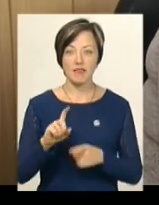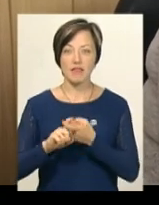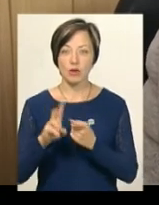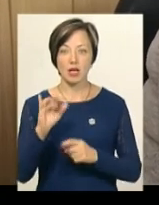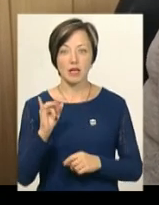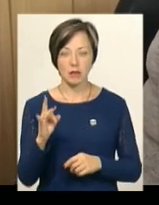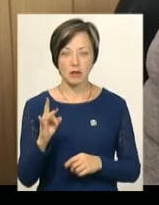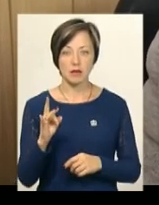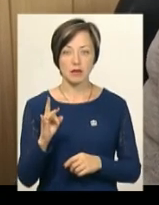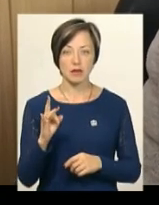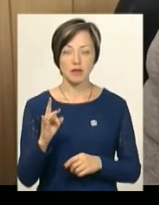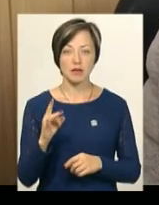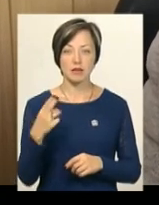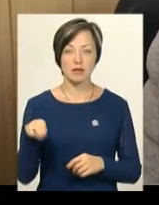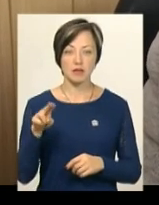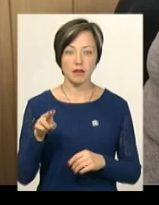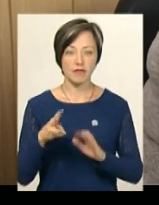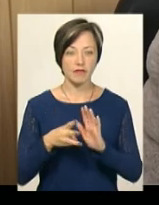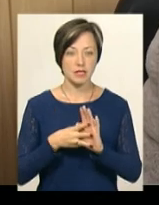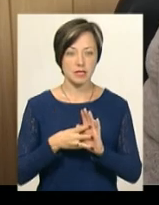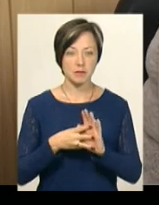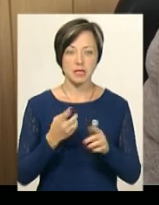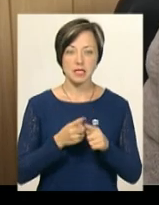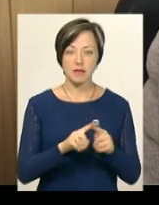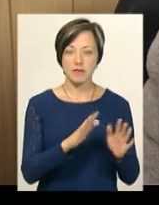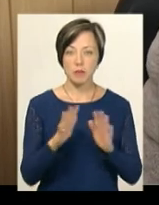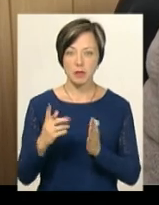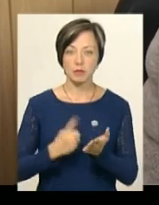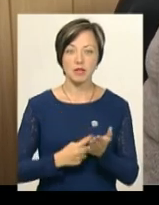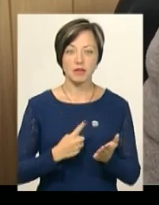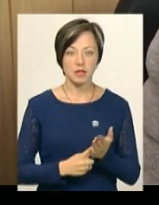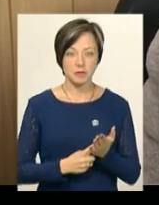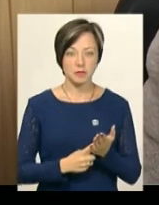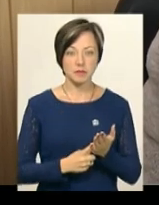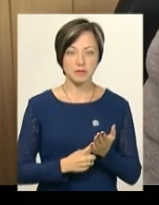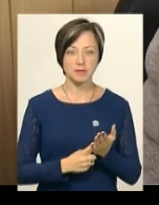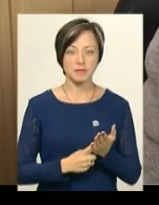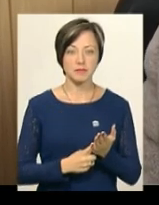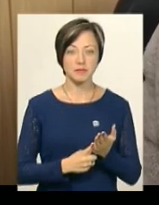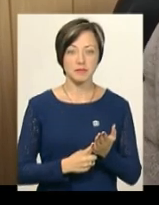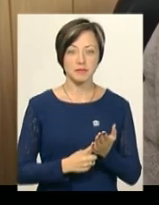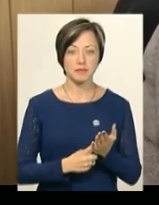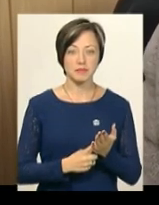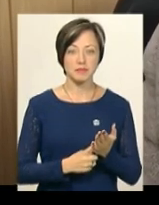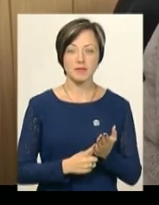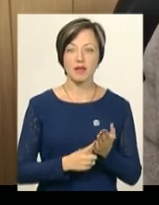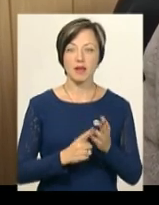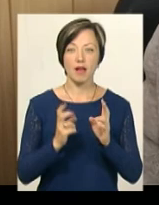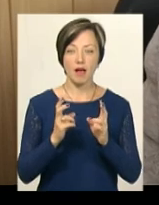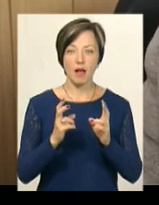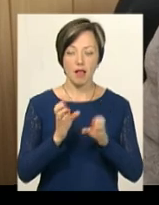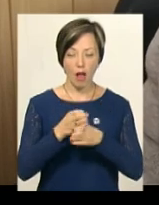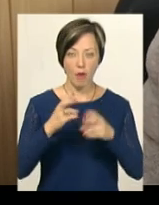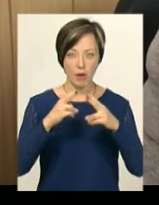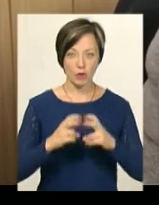вірус кору D8. Ці випадки підтверджені в лабораторіях